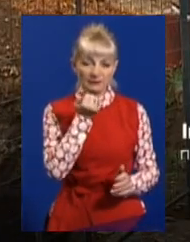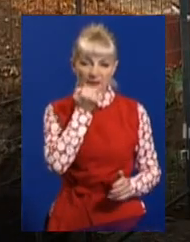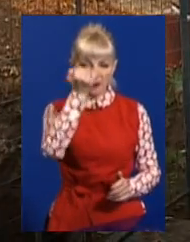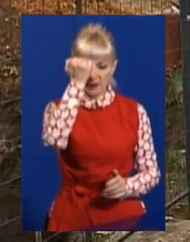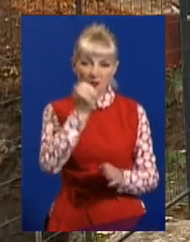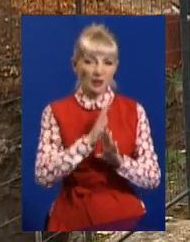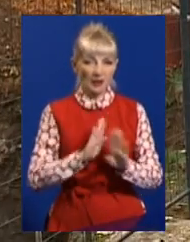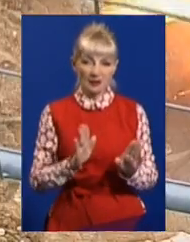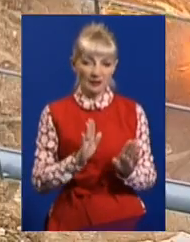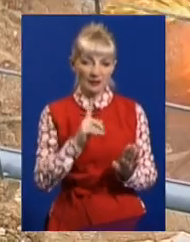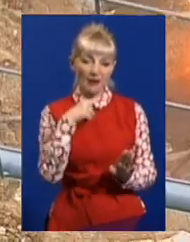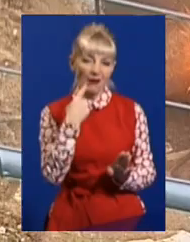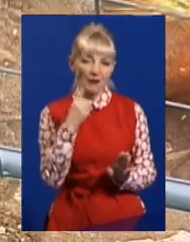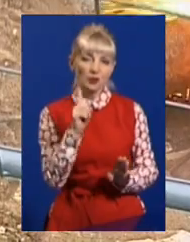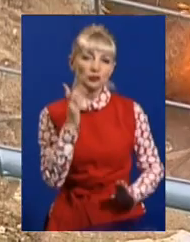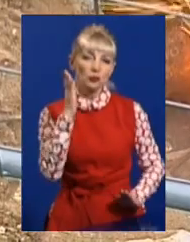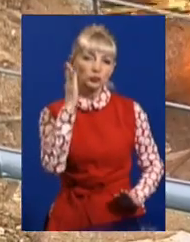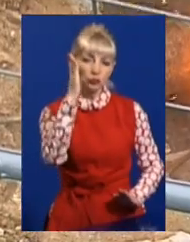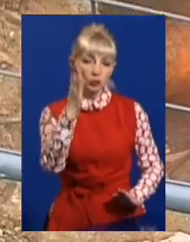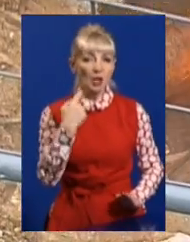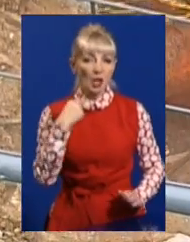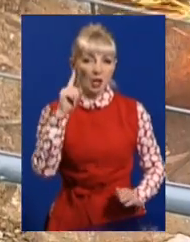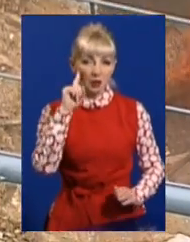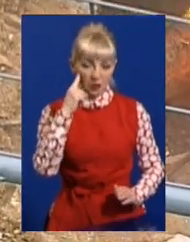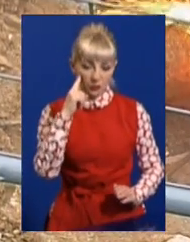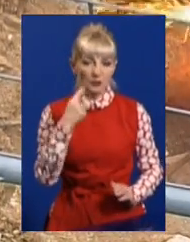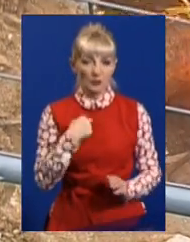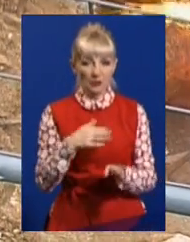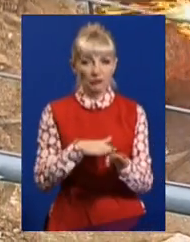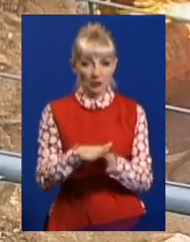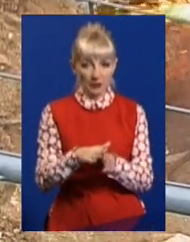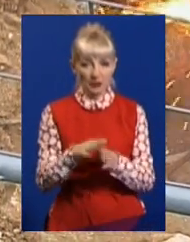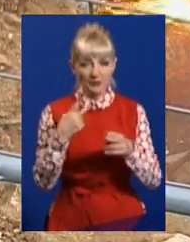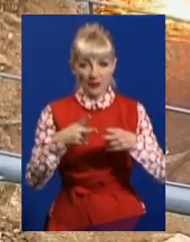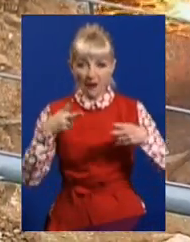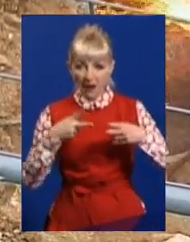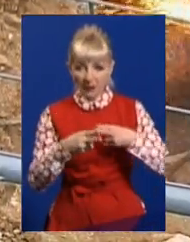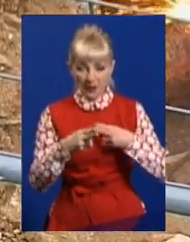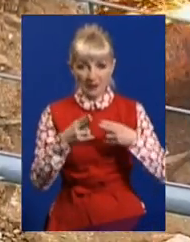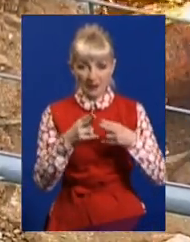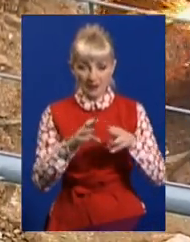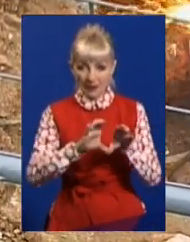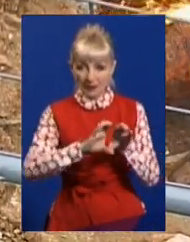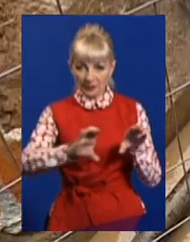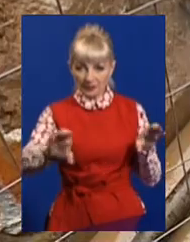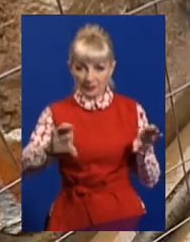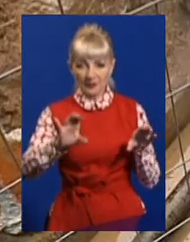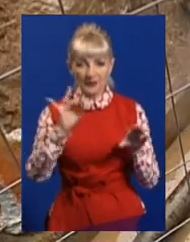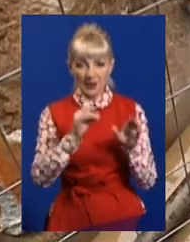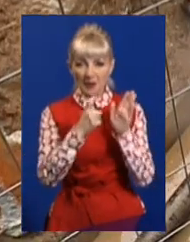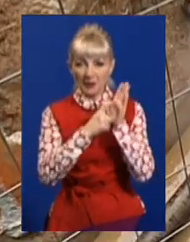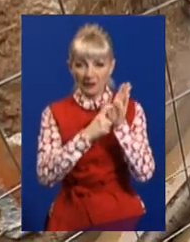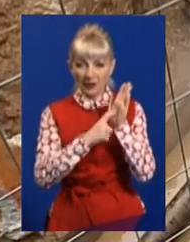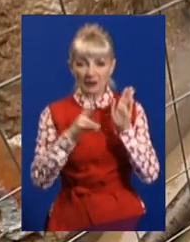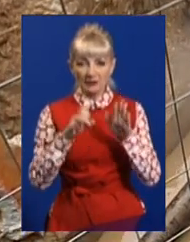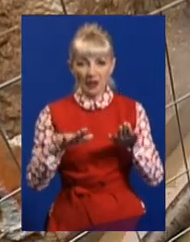Справа невдячна робити прогнози. Але я думаю, години за дві впораємося. Обрізати, підігнати, відторцювати. Вирізати вікна, приварити, як-то кажуть,